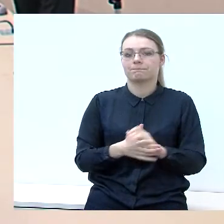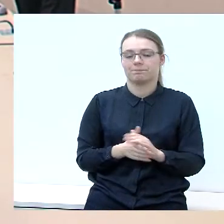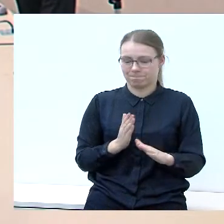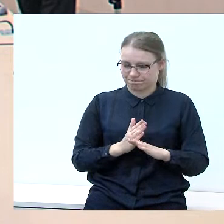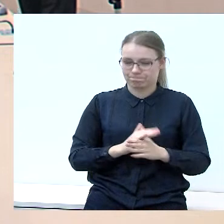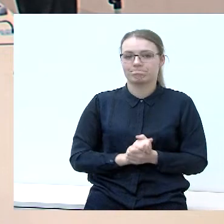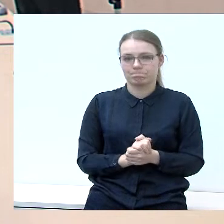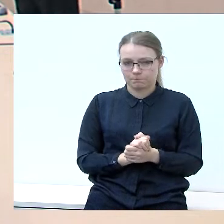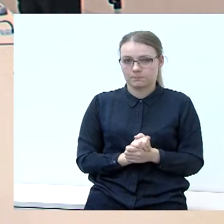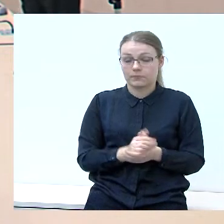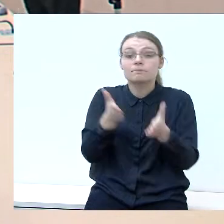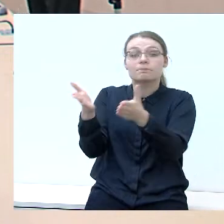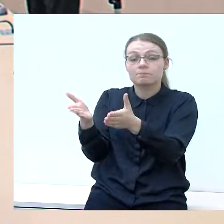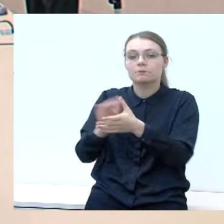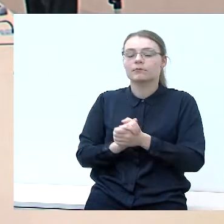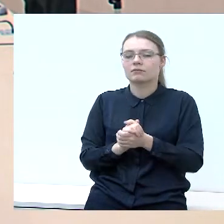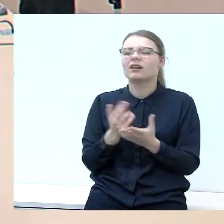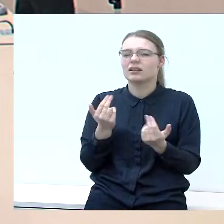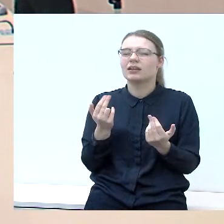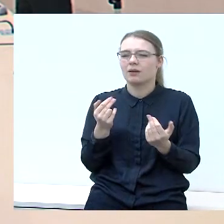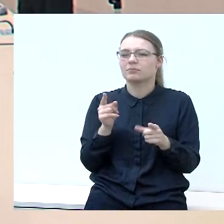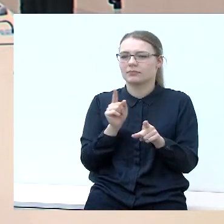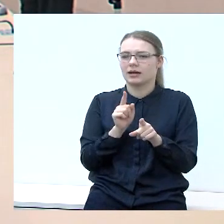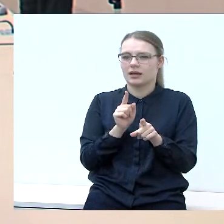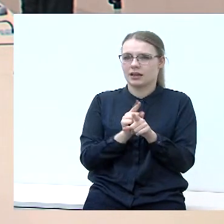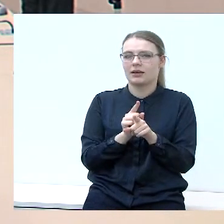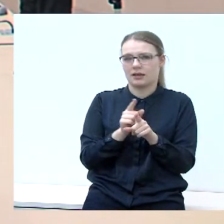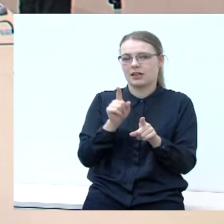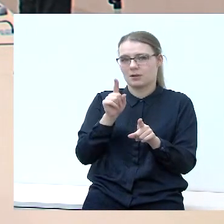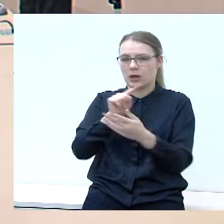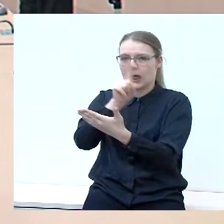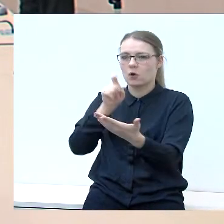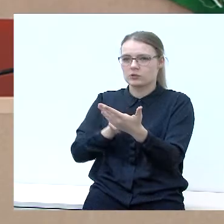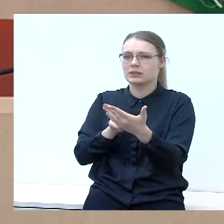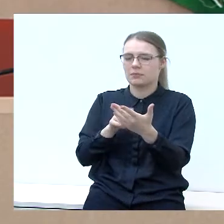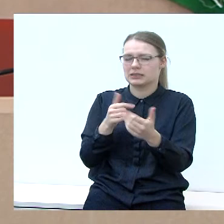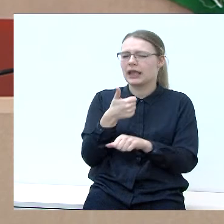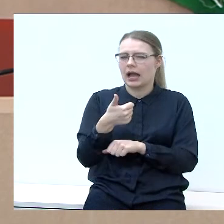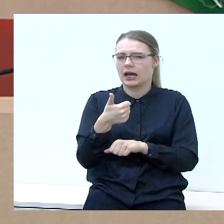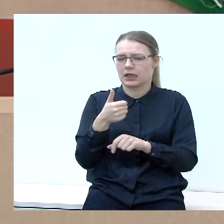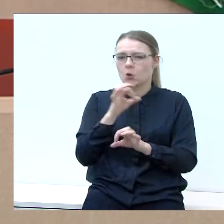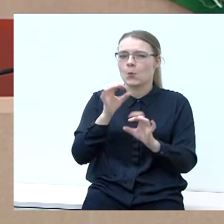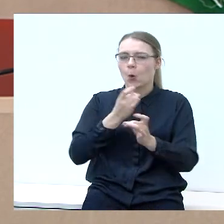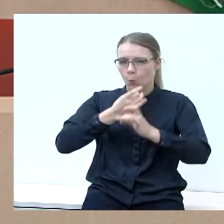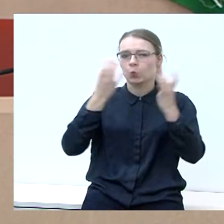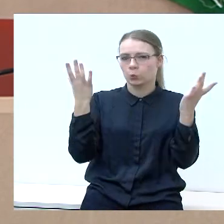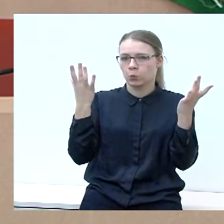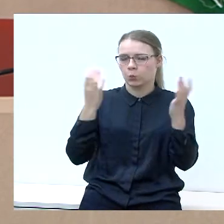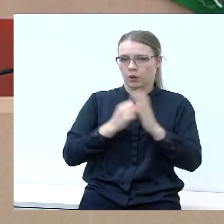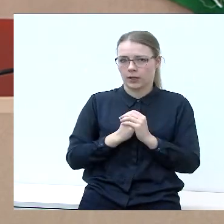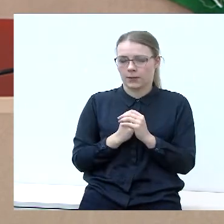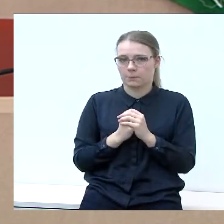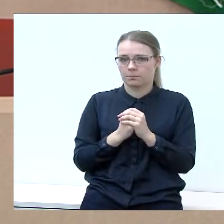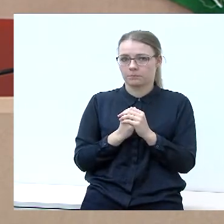Jūs iš tikrųjų palėtėt labai įdomų ir aktualų kalvarėje klausimą, tai būtent kultūros klausimas. Ir